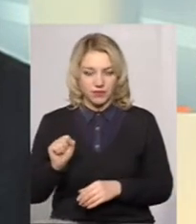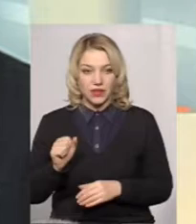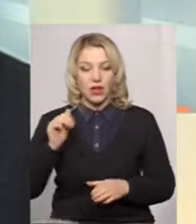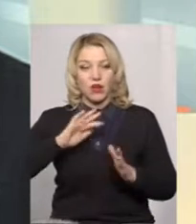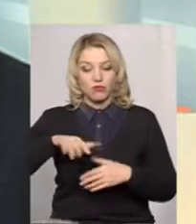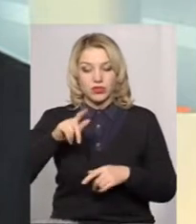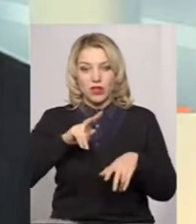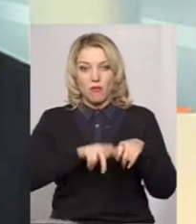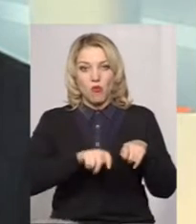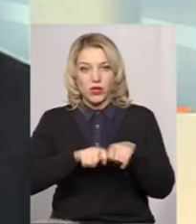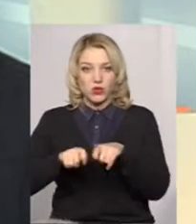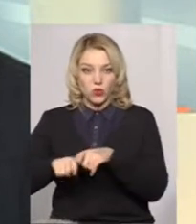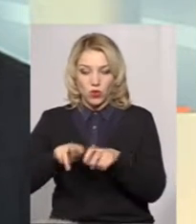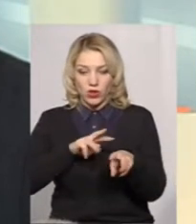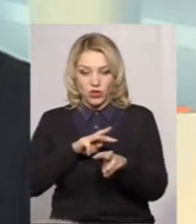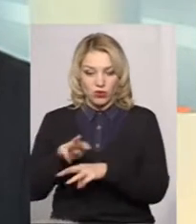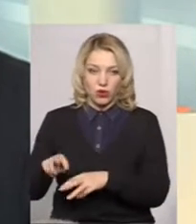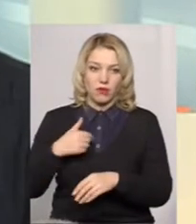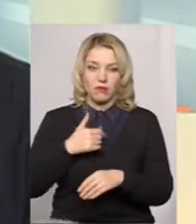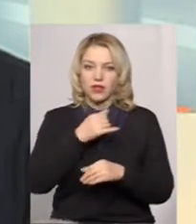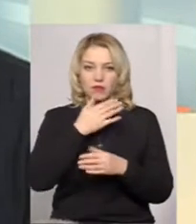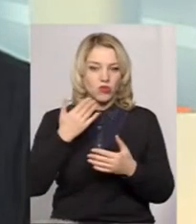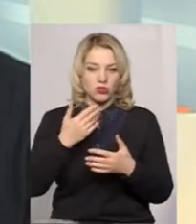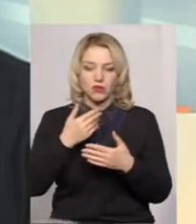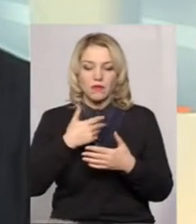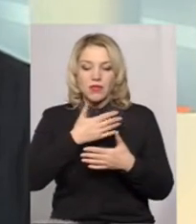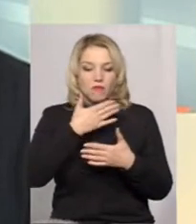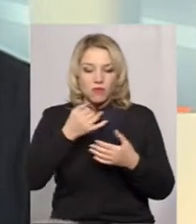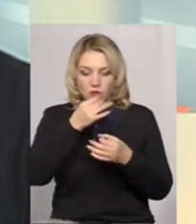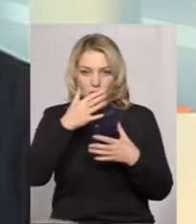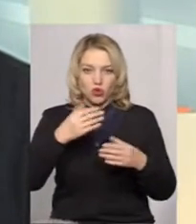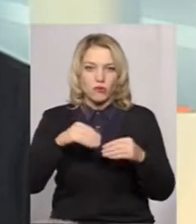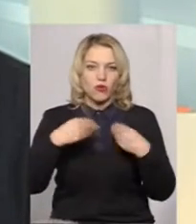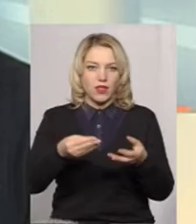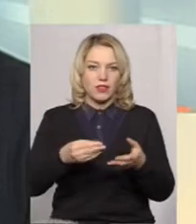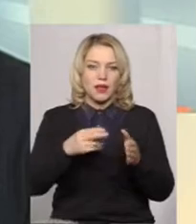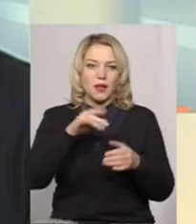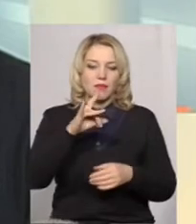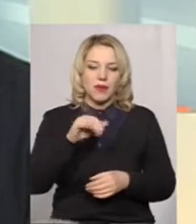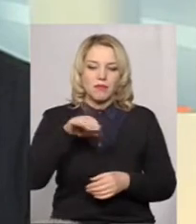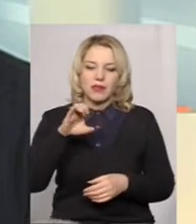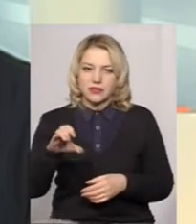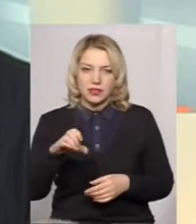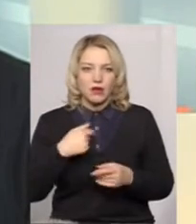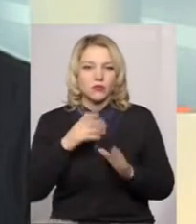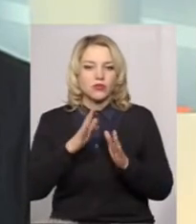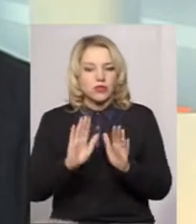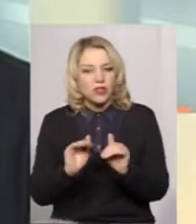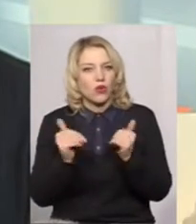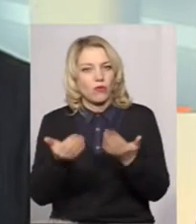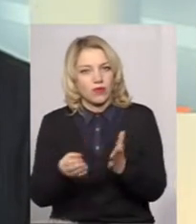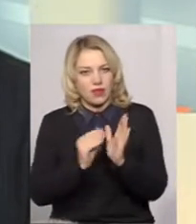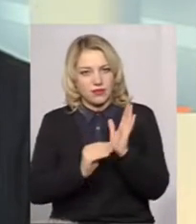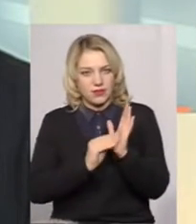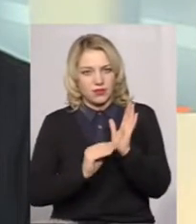Після моніторингових ми зараз не уповноважені давати приписи і так далі. Ми даємо рекомендації чи по криниці, чи по водогону,